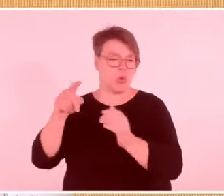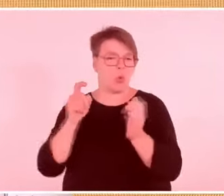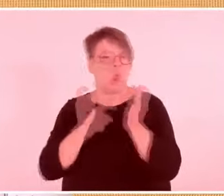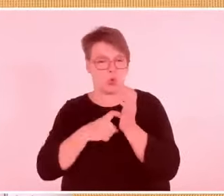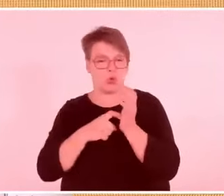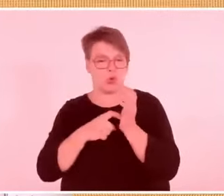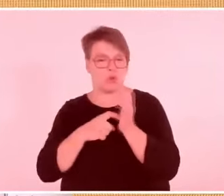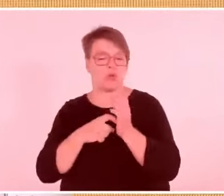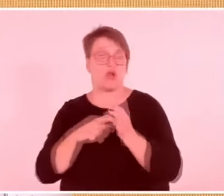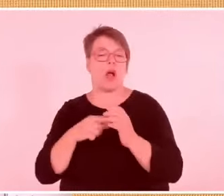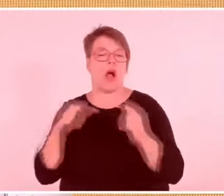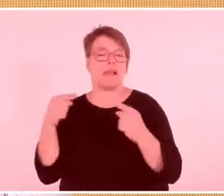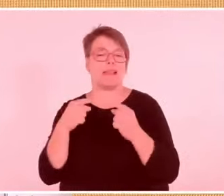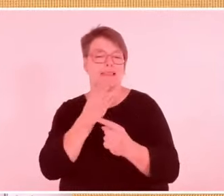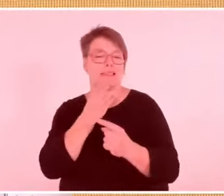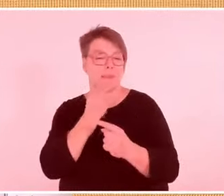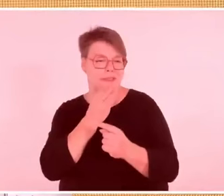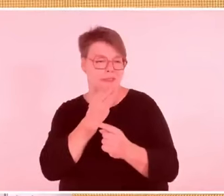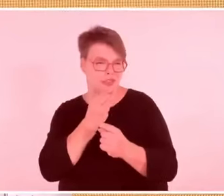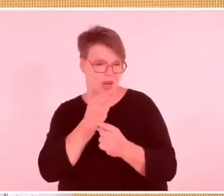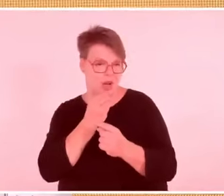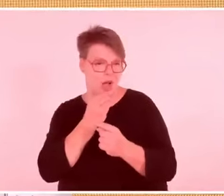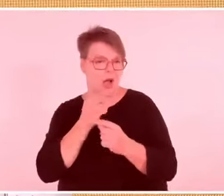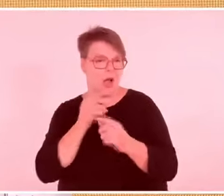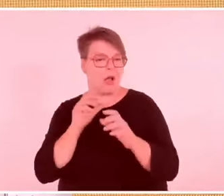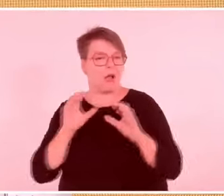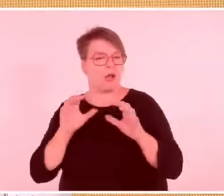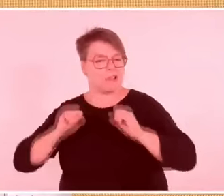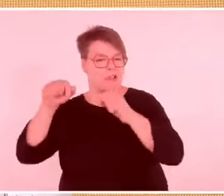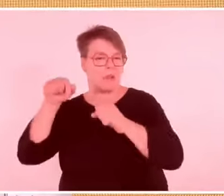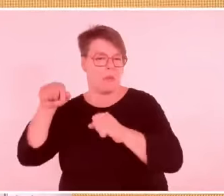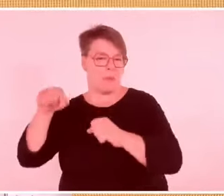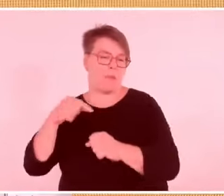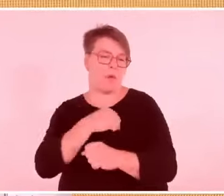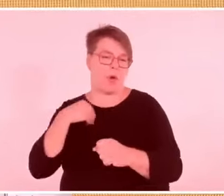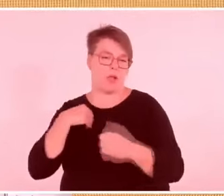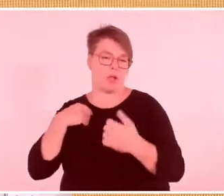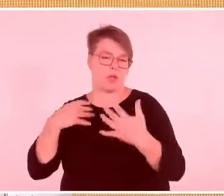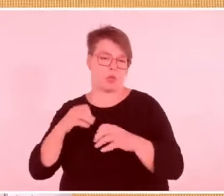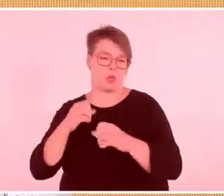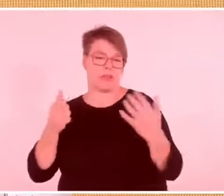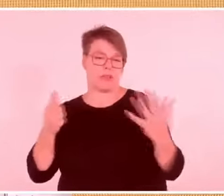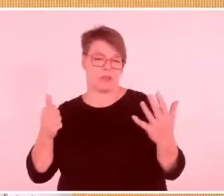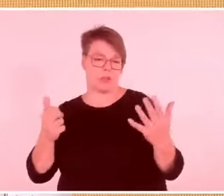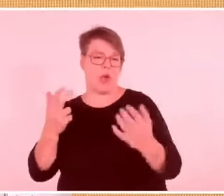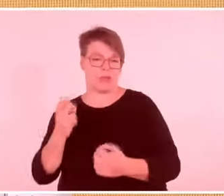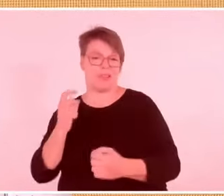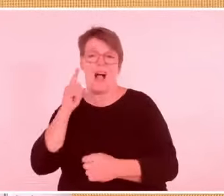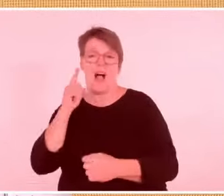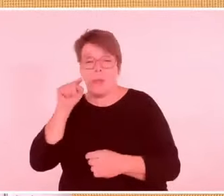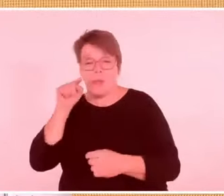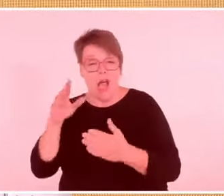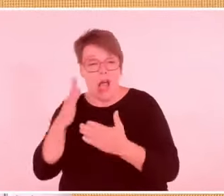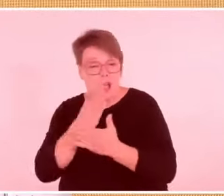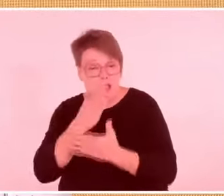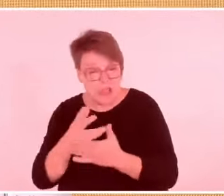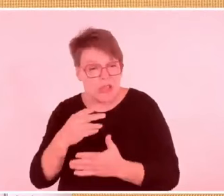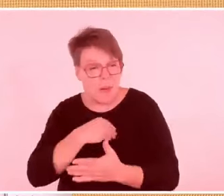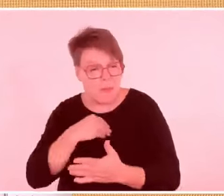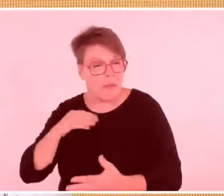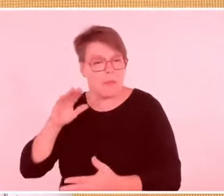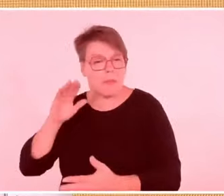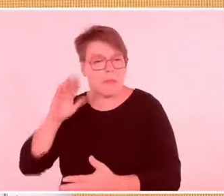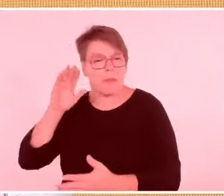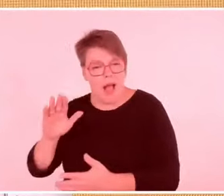von Auschwitz. Und er sagte, irgendeiner musste ja mal hierbleiben, zusammen mit denen, die hier